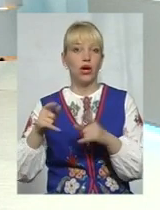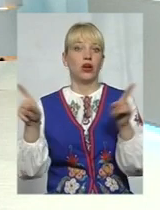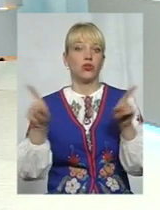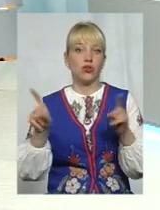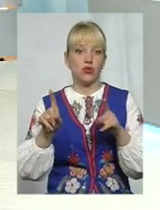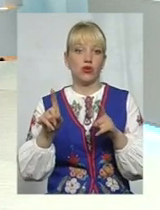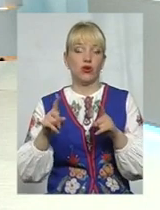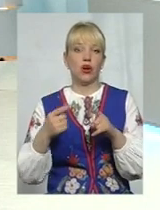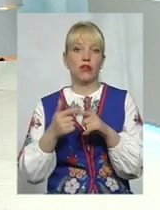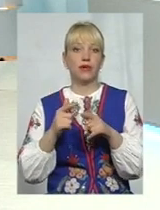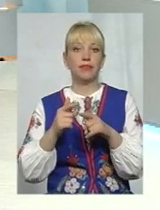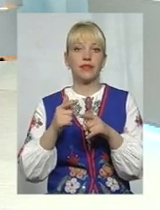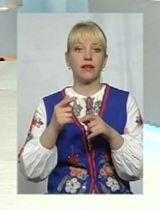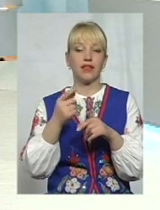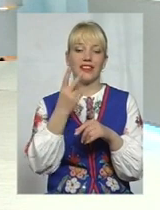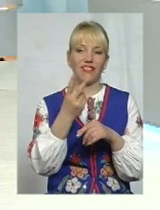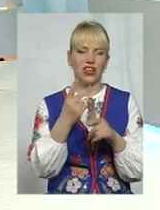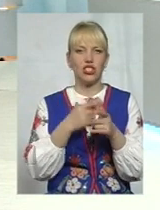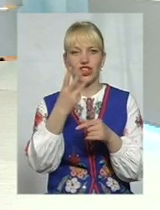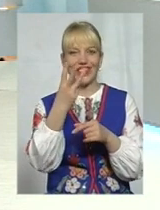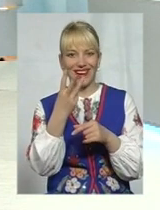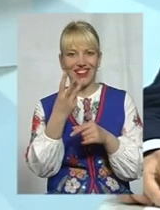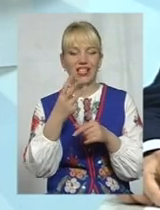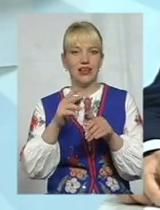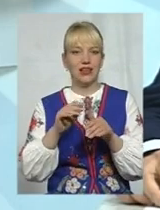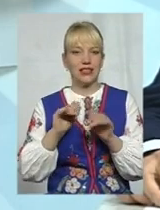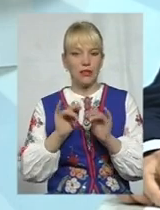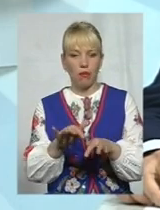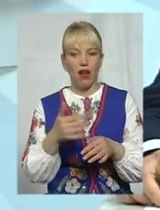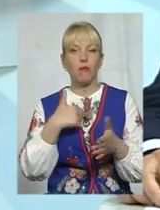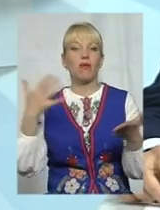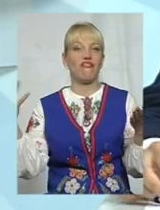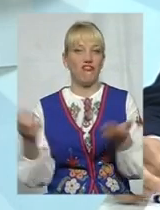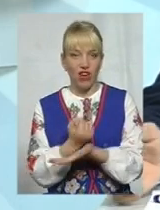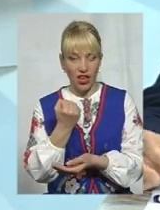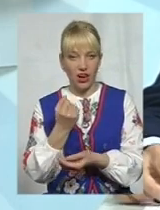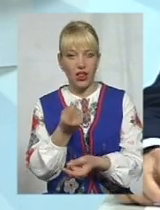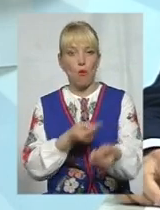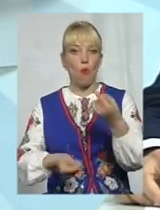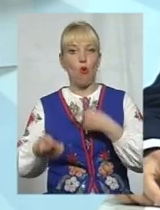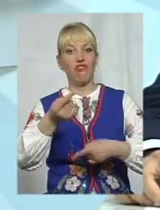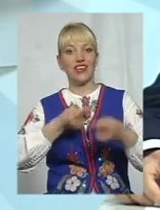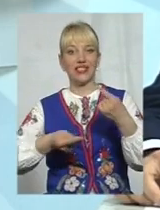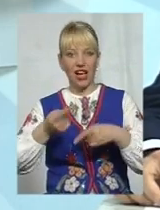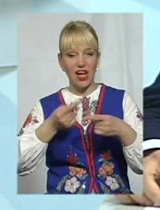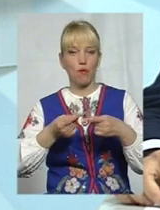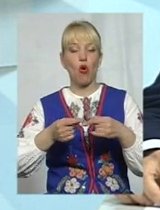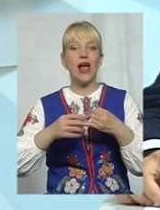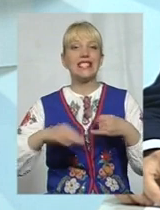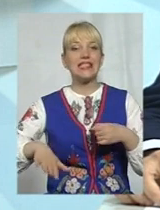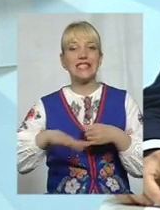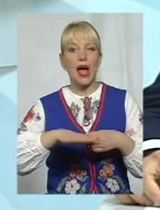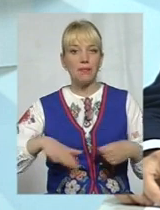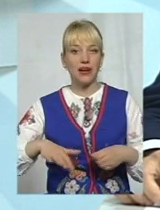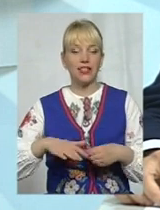по двох чи по трьох справах виграли і повертаємо землі ті, які належать власності аеропорту і інші. Ви знаєте, і я хочу